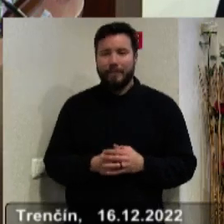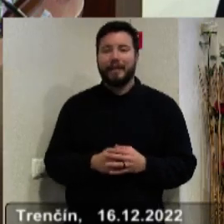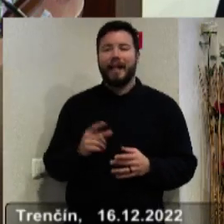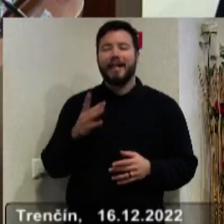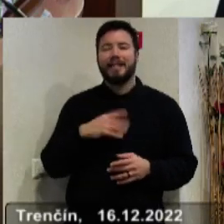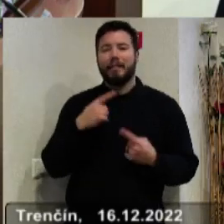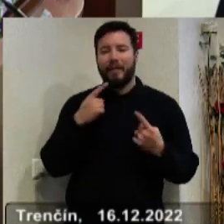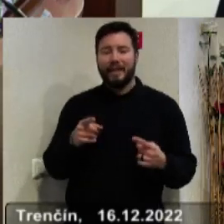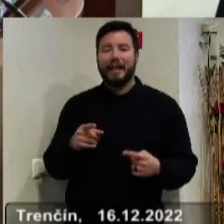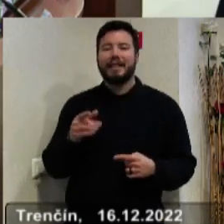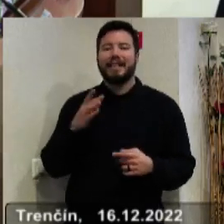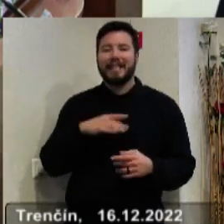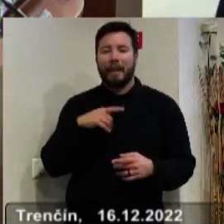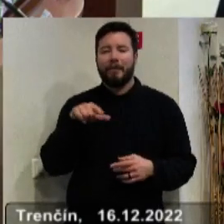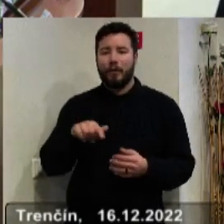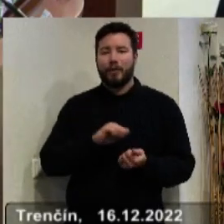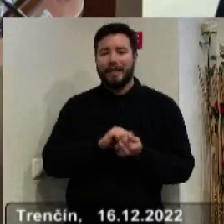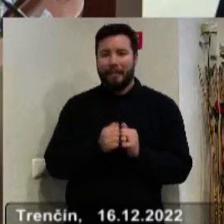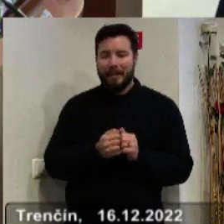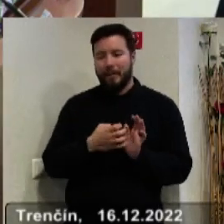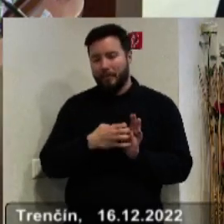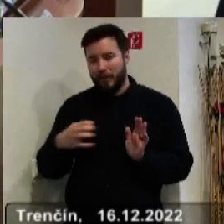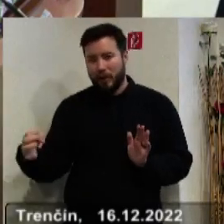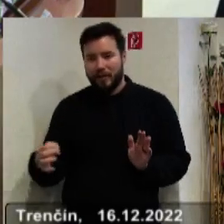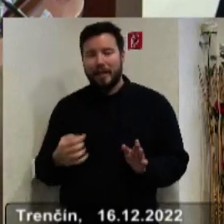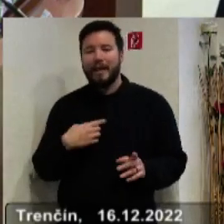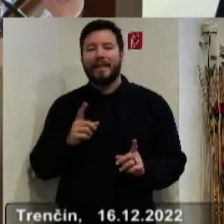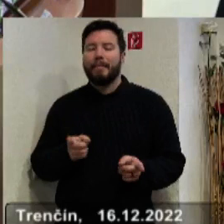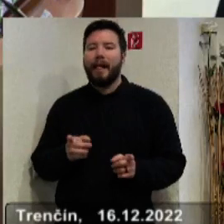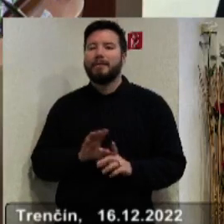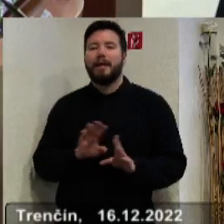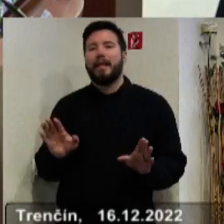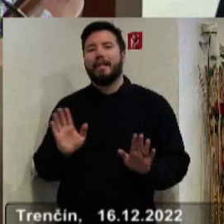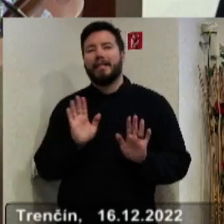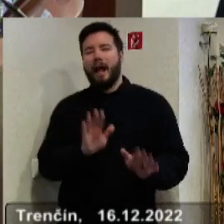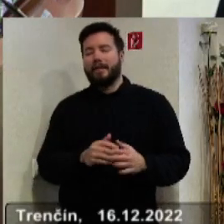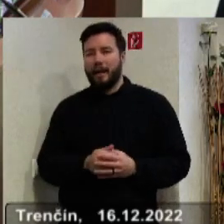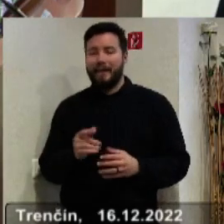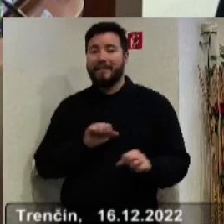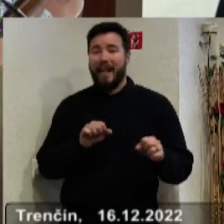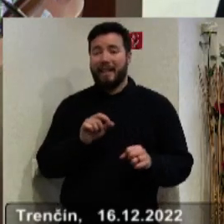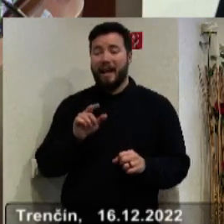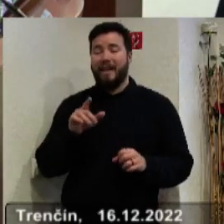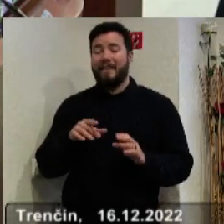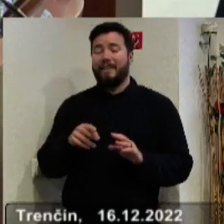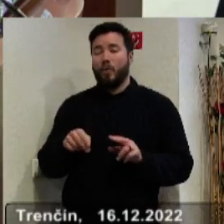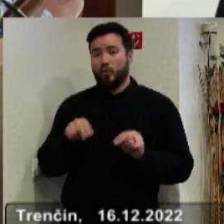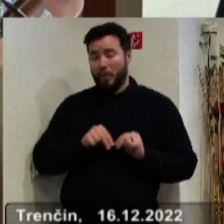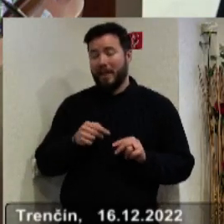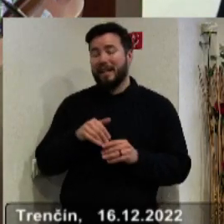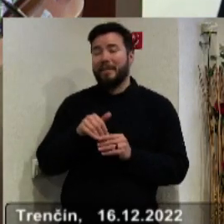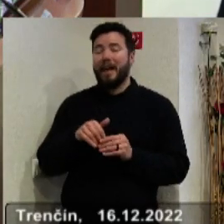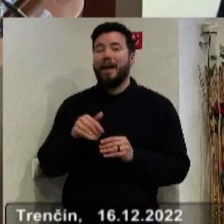ale chcem povedať, že chceme v tomto zápase pokračovať, nemali by sme to nechať len tak, vláda je v demisii, budú predčasné voľby,